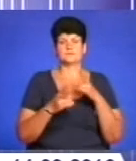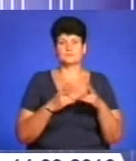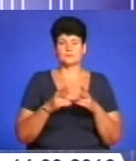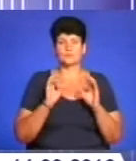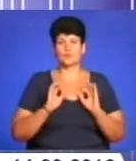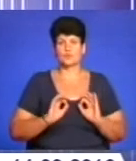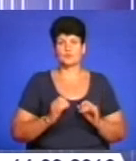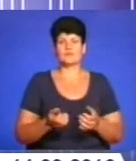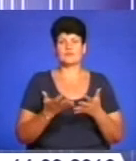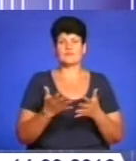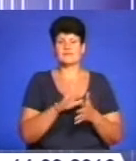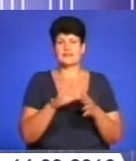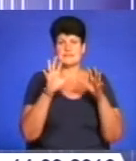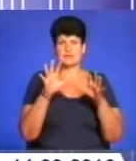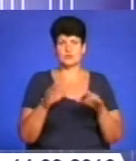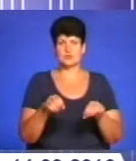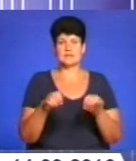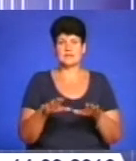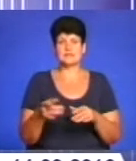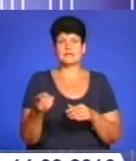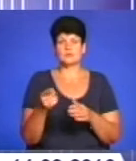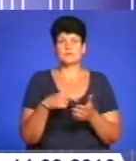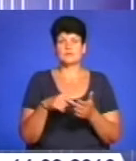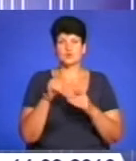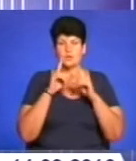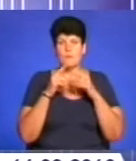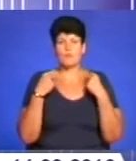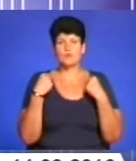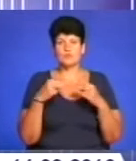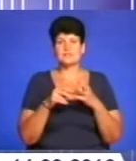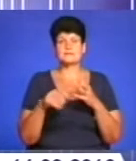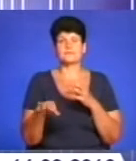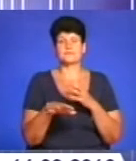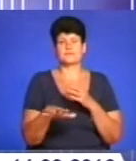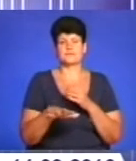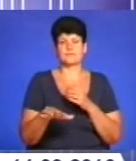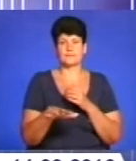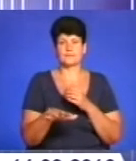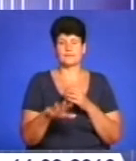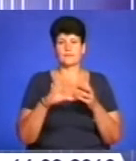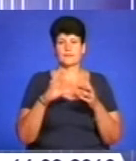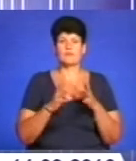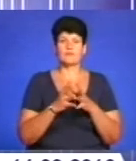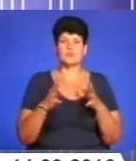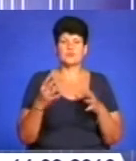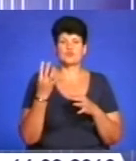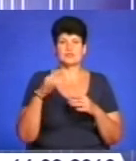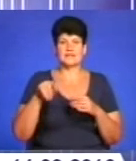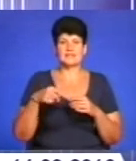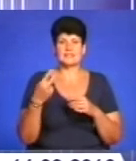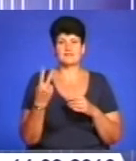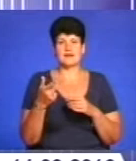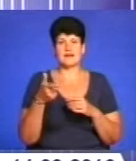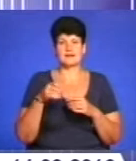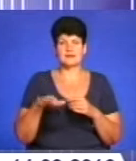Визнав незаконне рішення Тернопільської міської ради про продаж земельної ділянки з площою понад 4,2 гектара місцевого